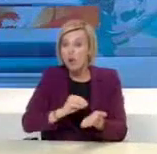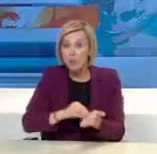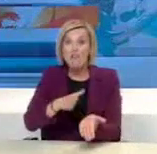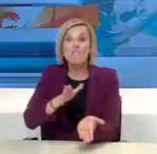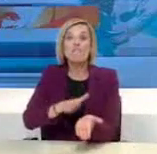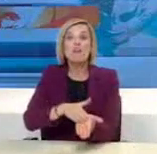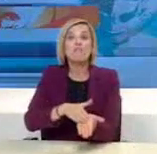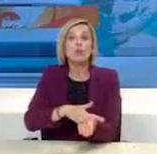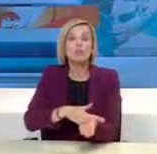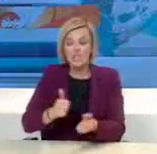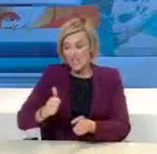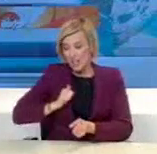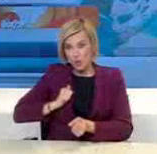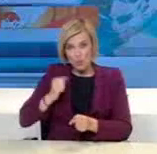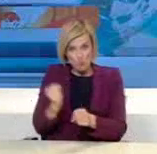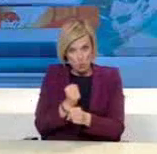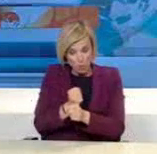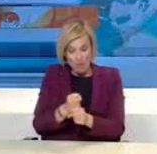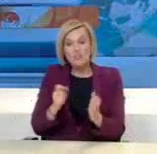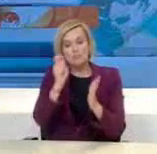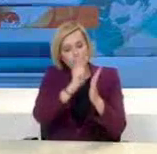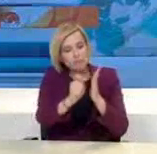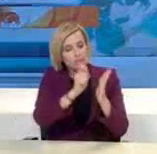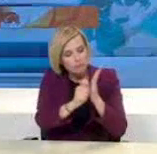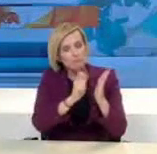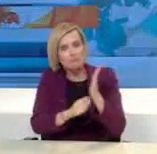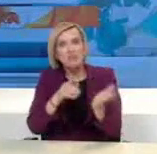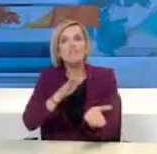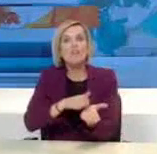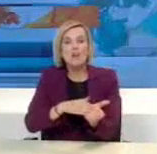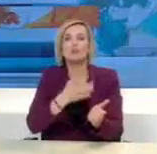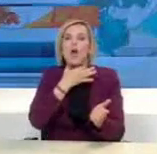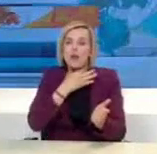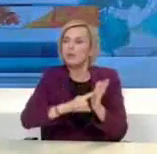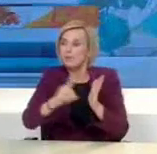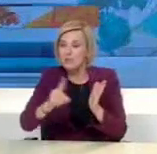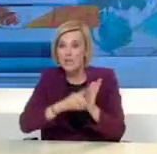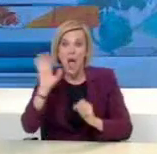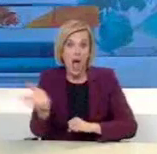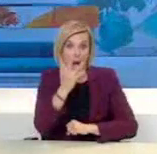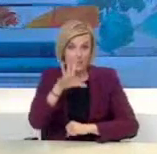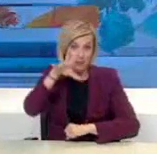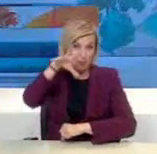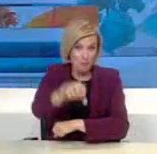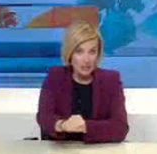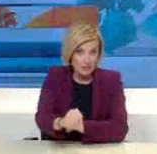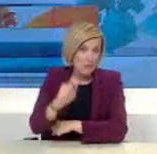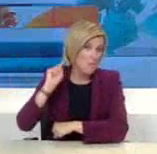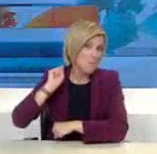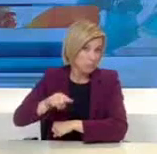κίνησης. Ενώ για κάθε παράβαση που εντοπίζεται θα επιβάλλεται διοικητικό πρόστιμο 150 ευρώ.